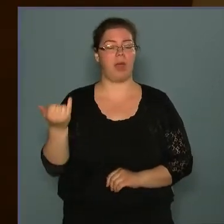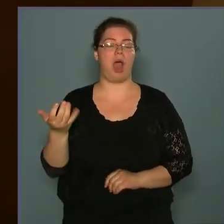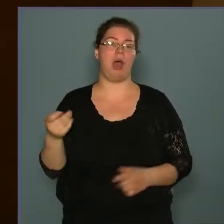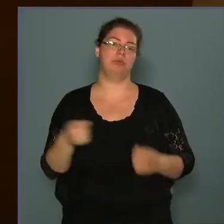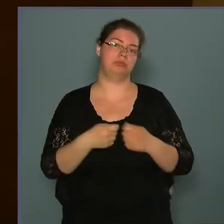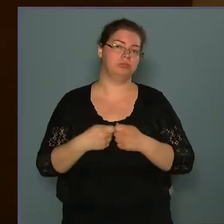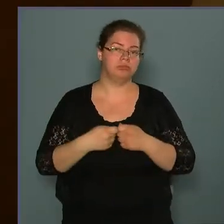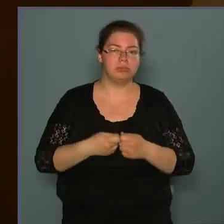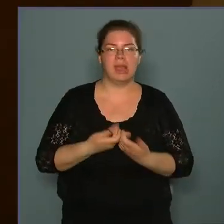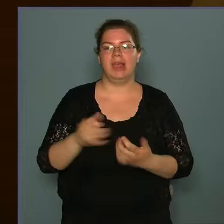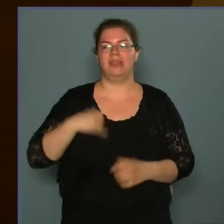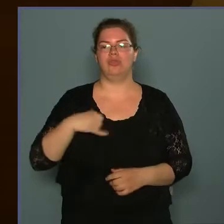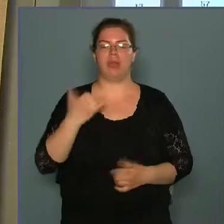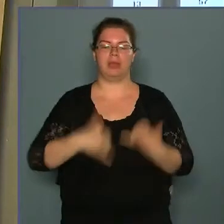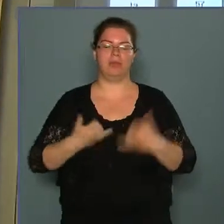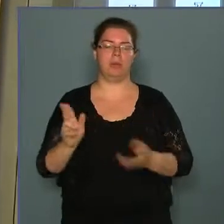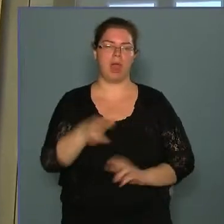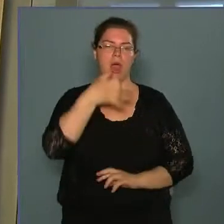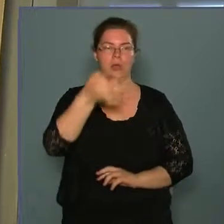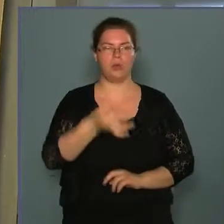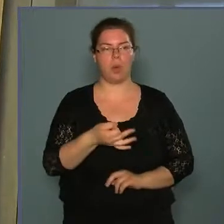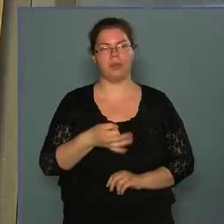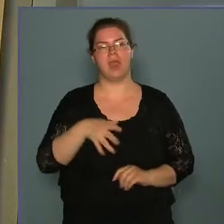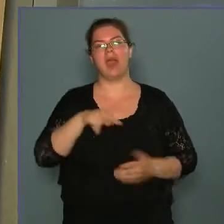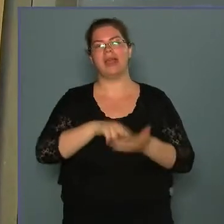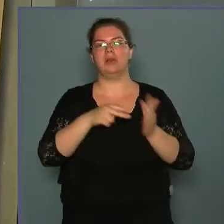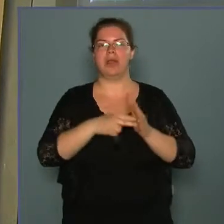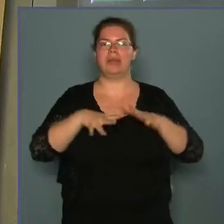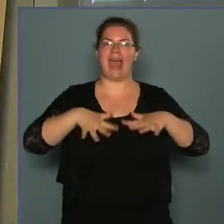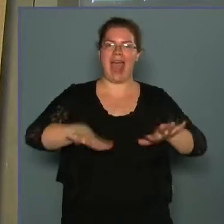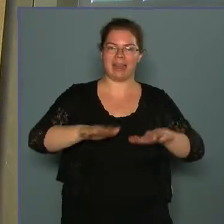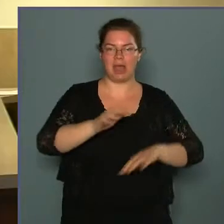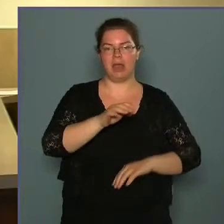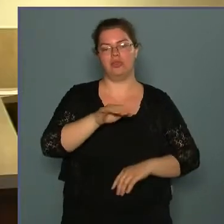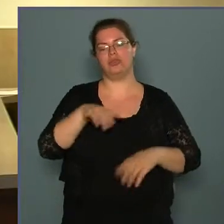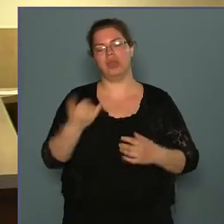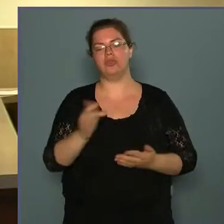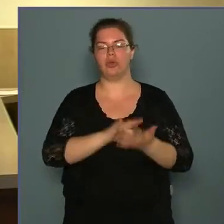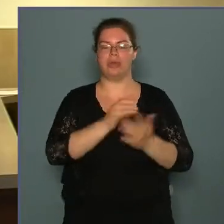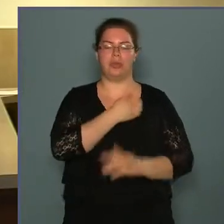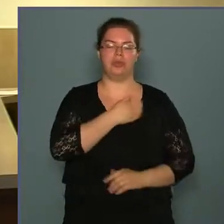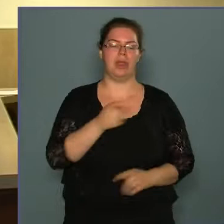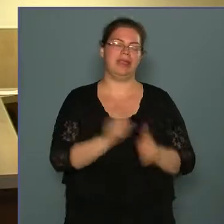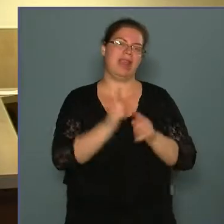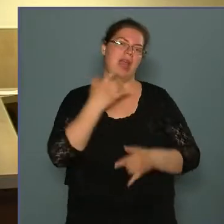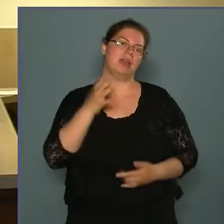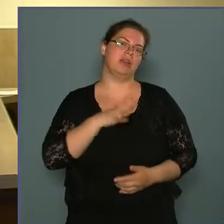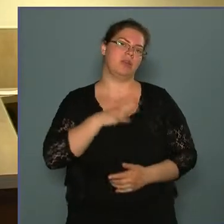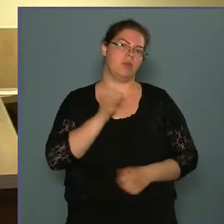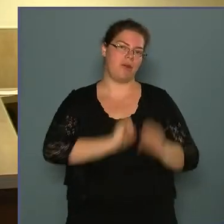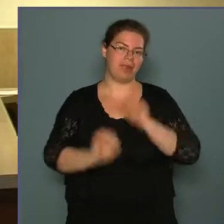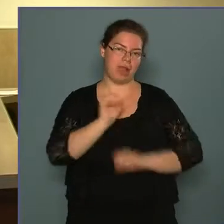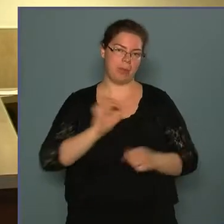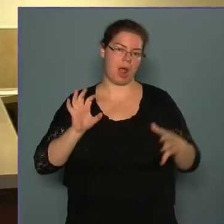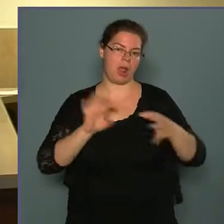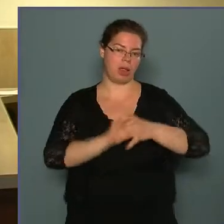versenyét, amely arról szól, hogy a kerületben lévő általános, illetve középiskolásoknak egy ilyen katasztrófavédelmmel kapcsolatos